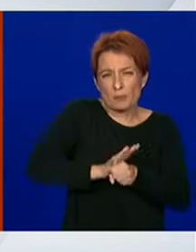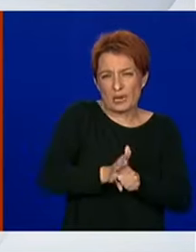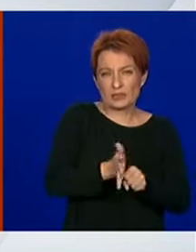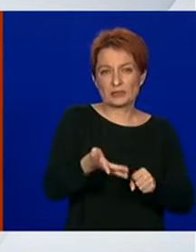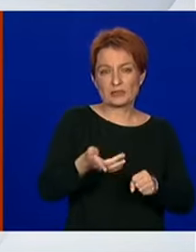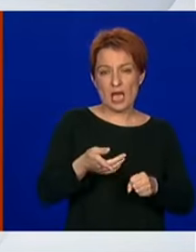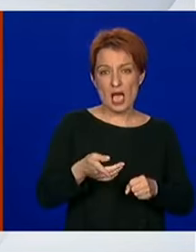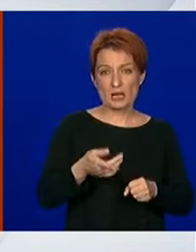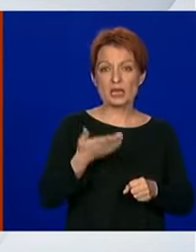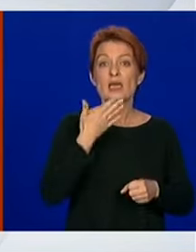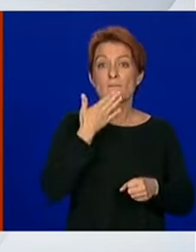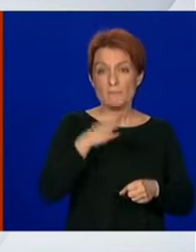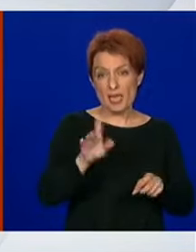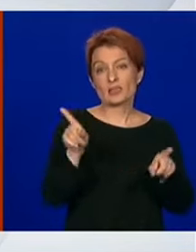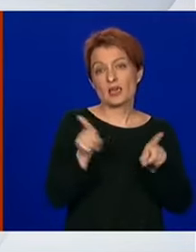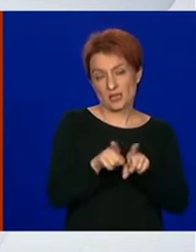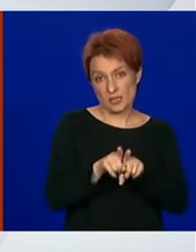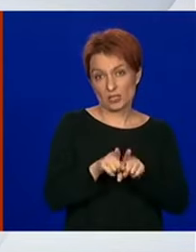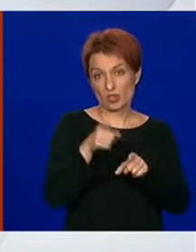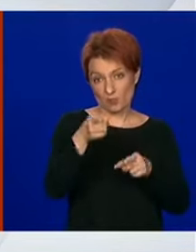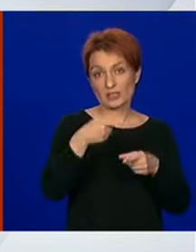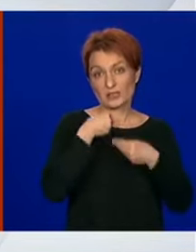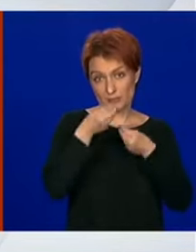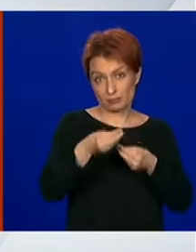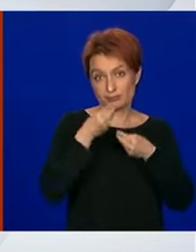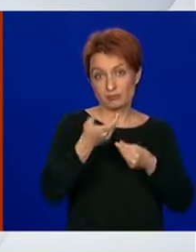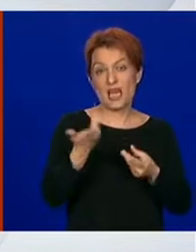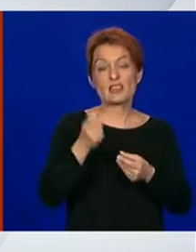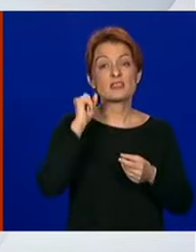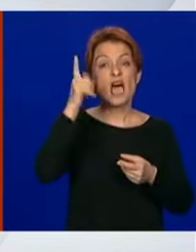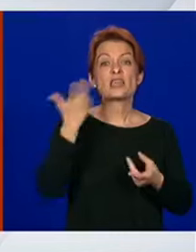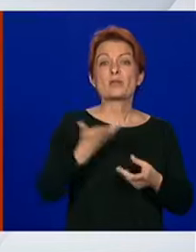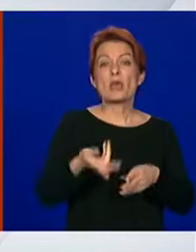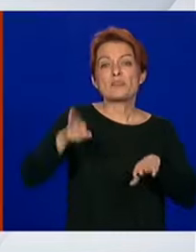iznijeli podatke da je dan kad ima najviše kupaca.